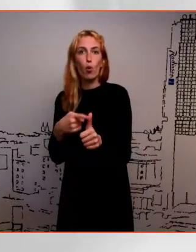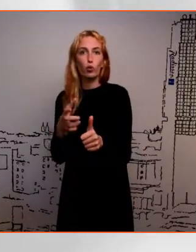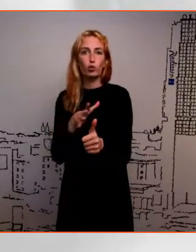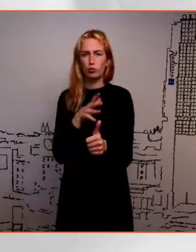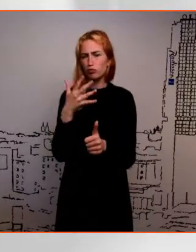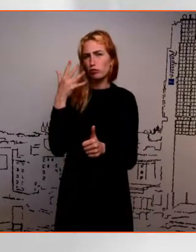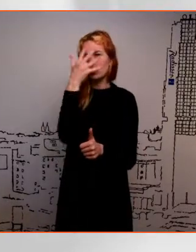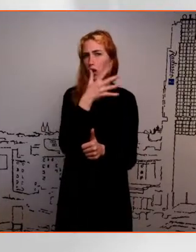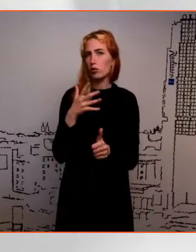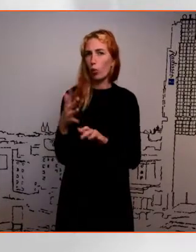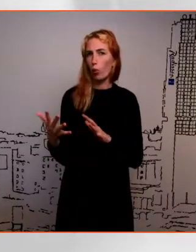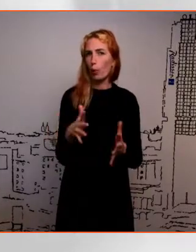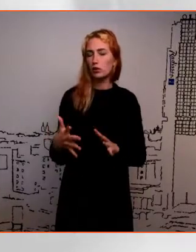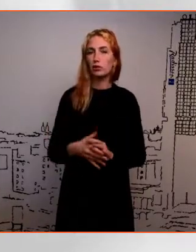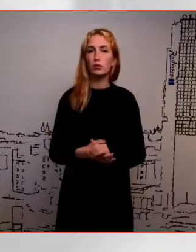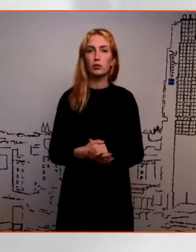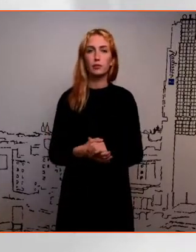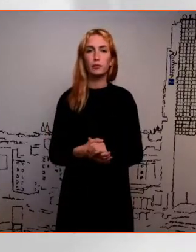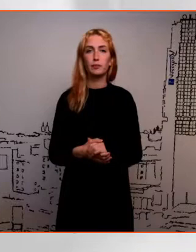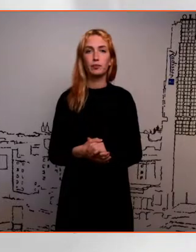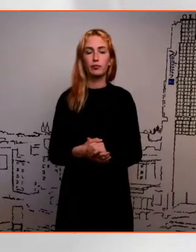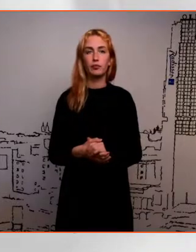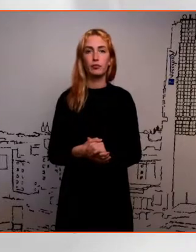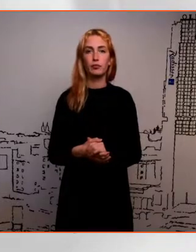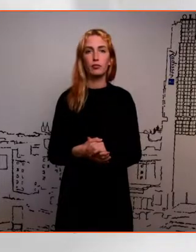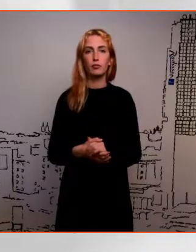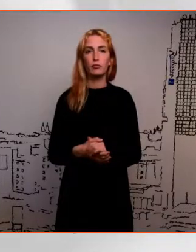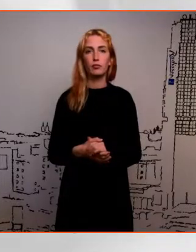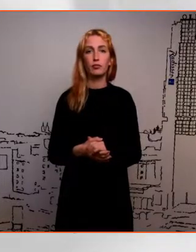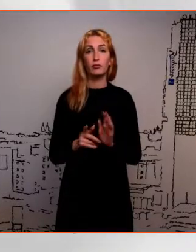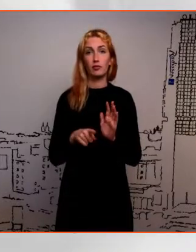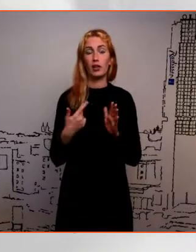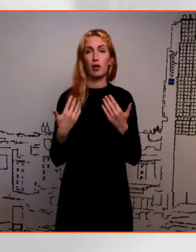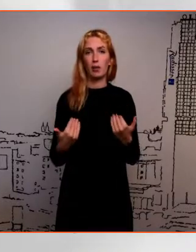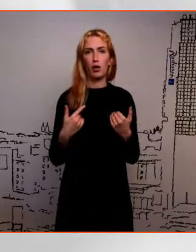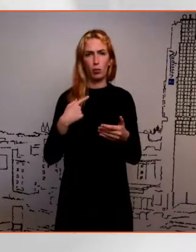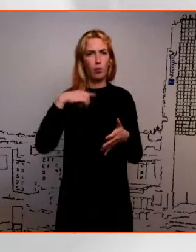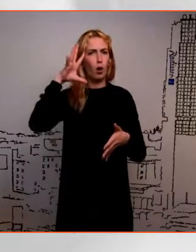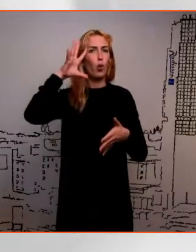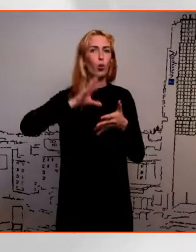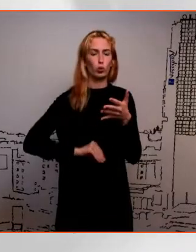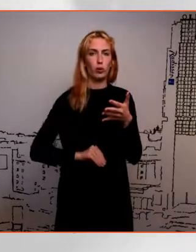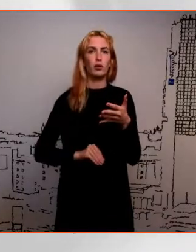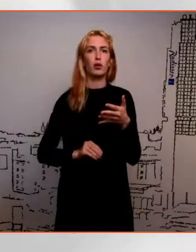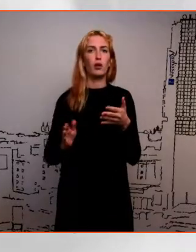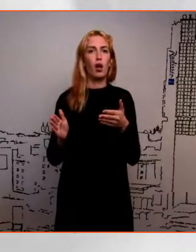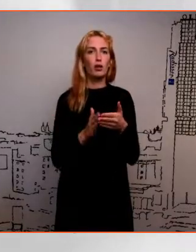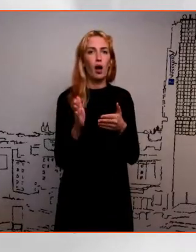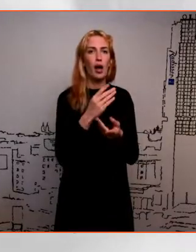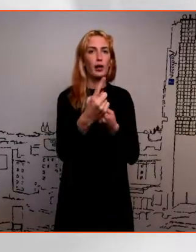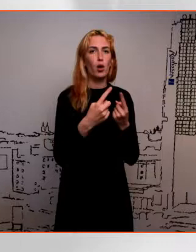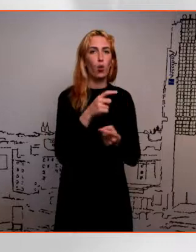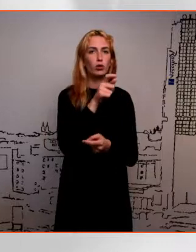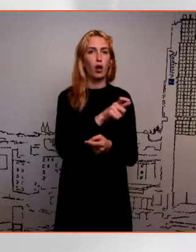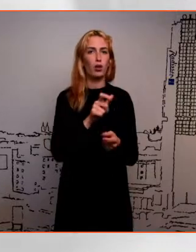pluss aastat. Ja neid on veel, siis hetkel on, ma usun, mitmed karjäärinevustatest kolleegid